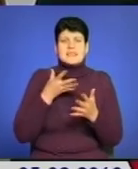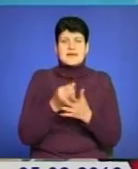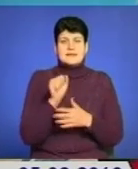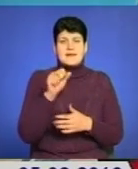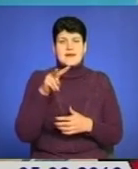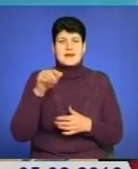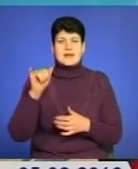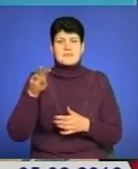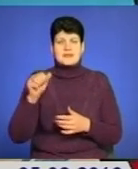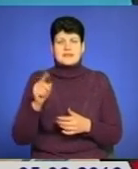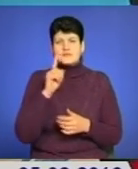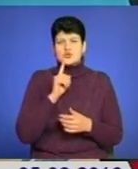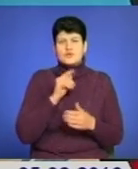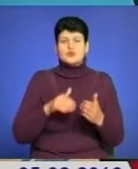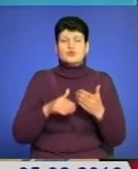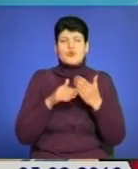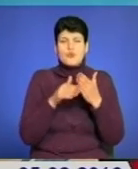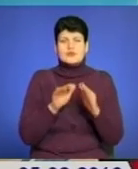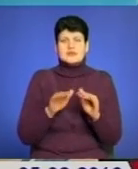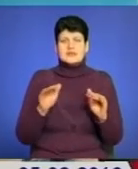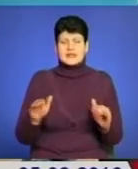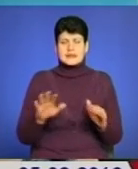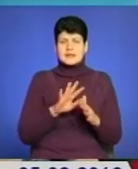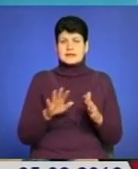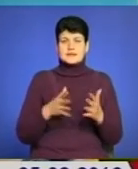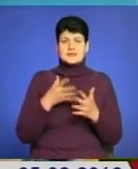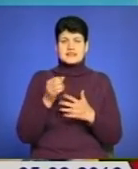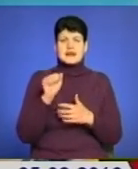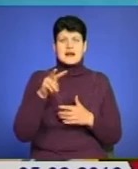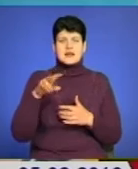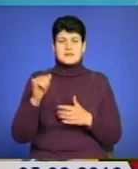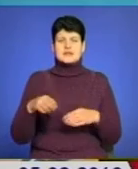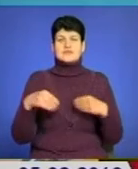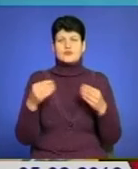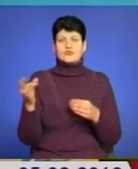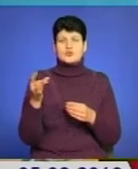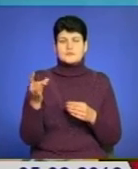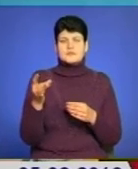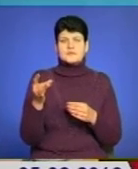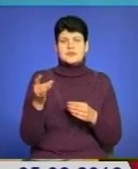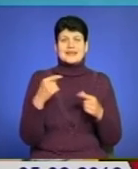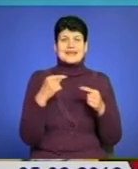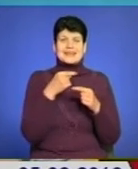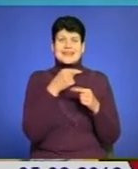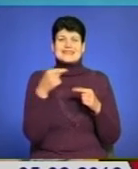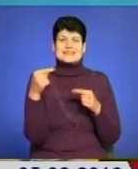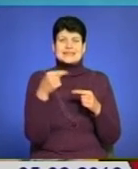Тимчасова допомога на дітей, батьки яких ухиляються від сплати аліментів, надається у розмірі, що складає різницю